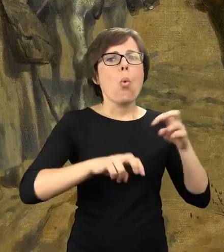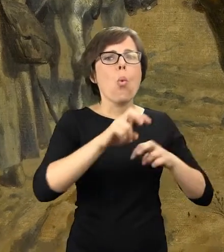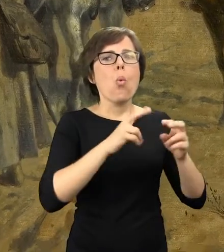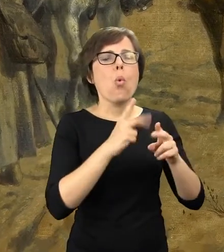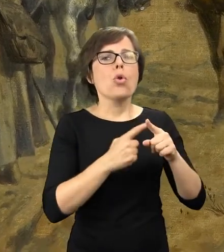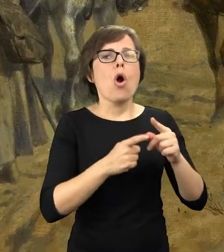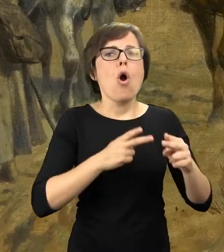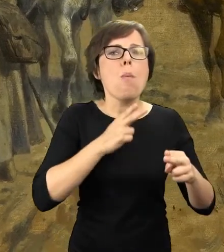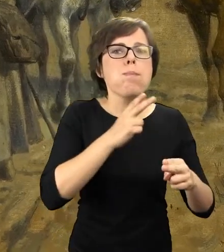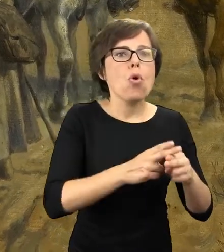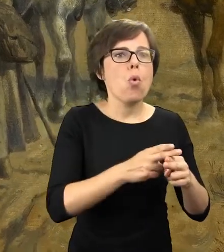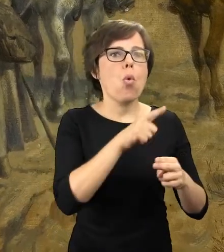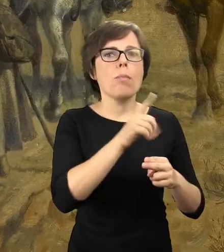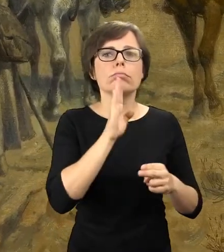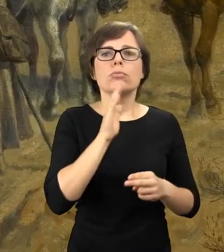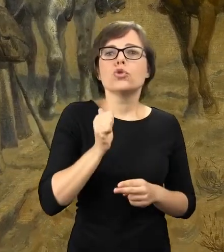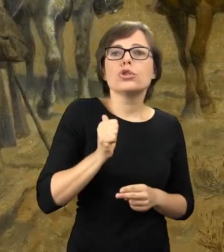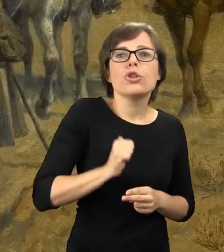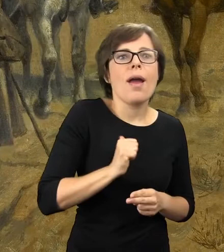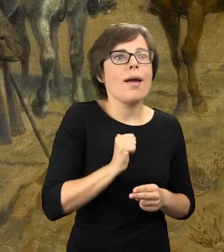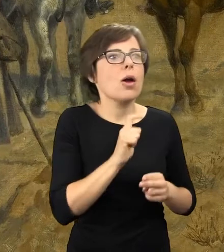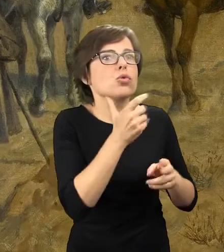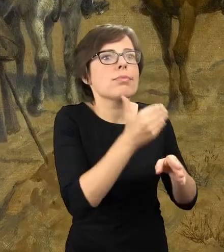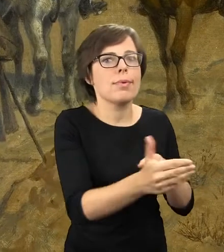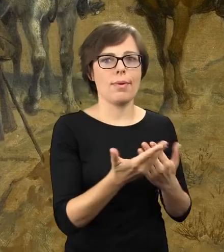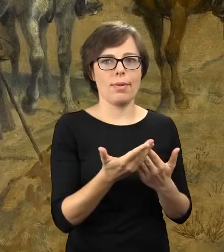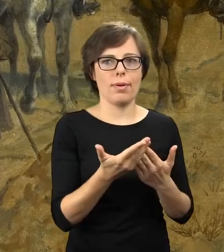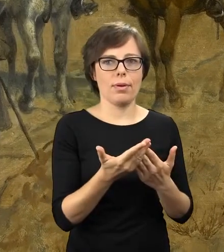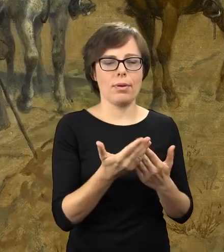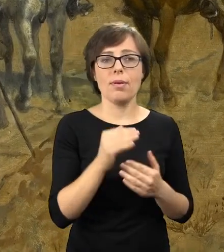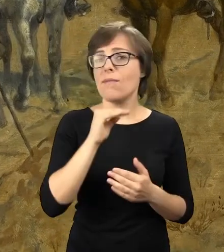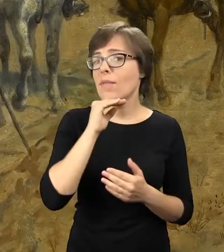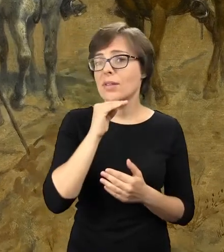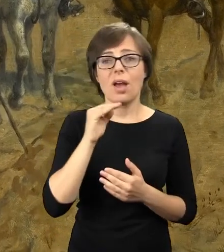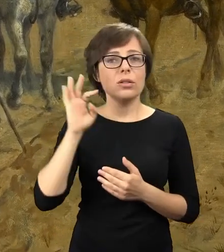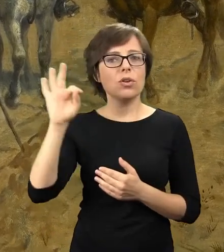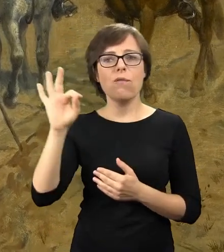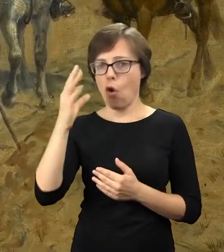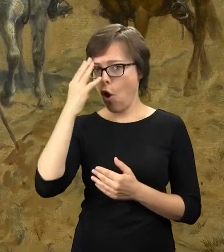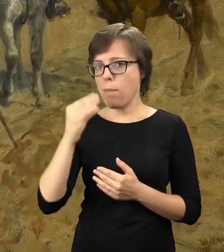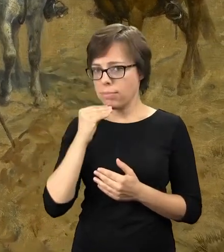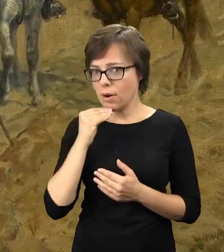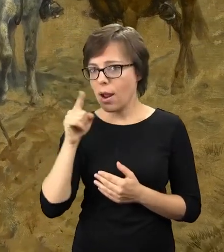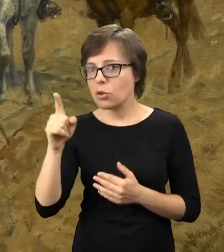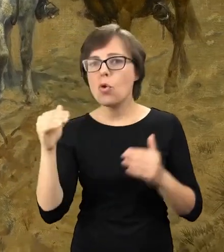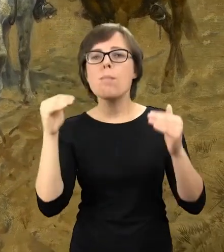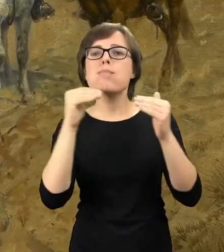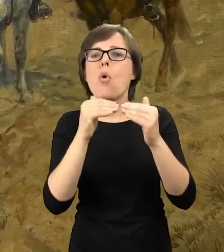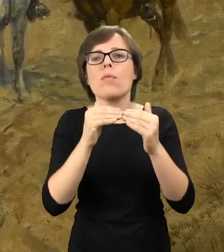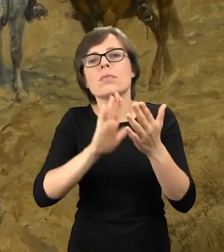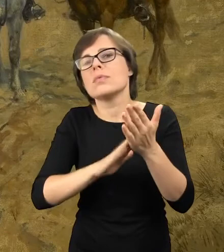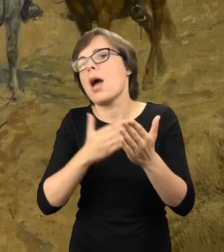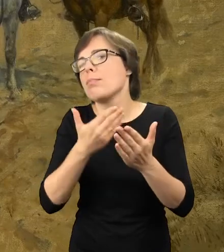czytelne jest w pozach przedstawionych postaci. Jeśli porównamy obraz Maksymiliana Gierymskiego